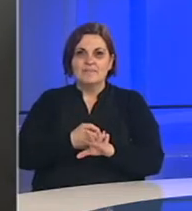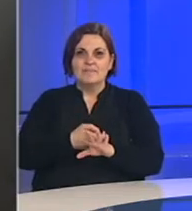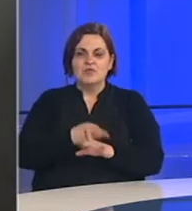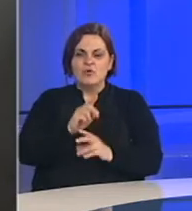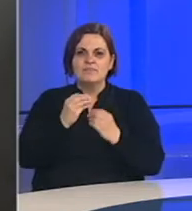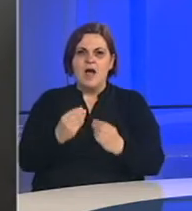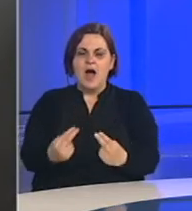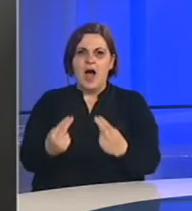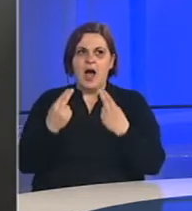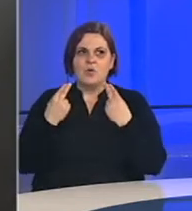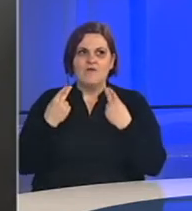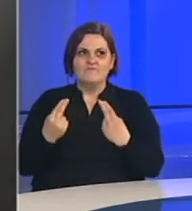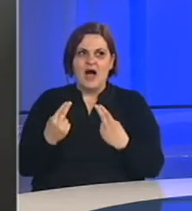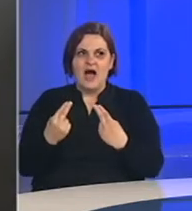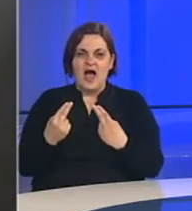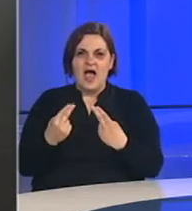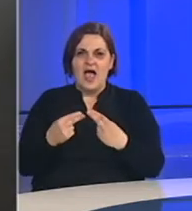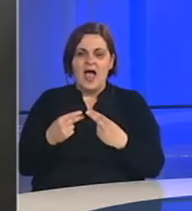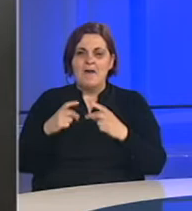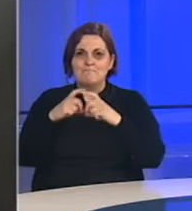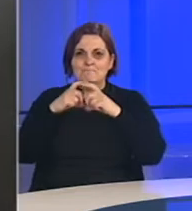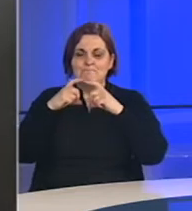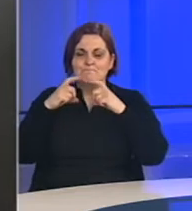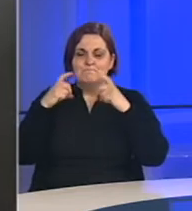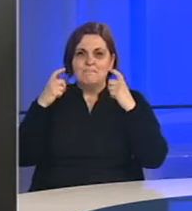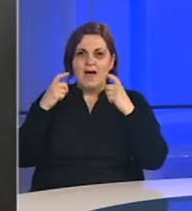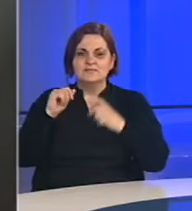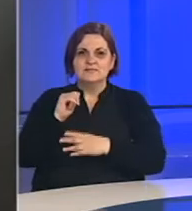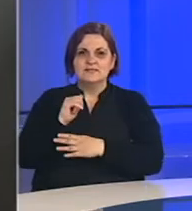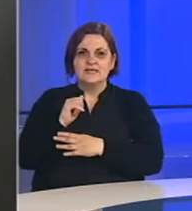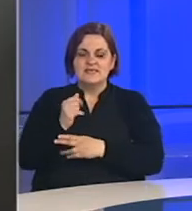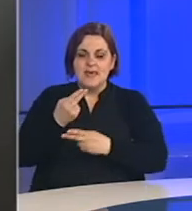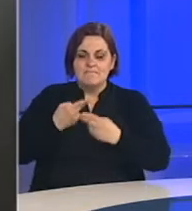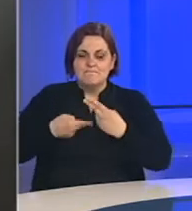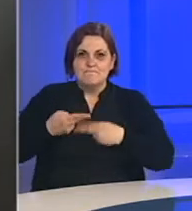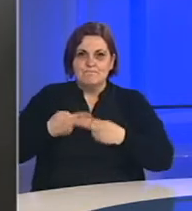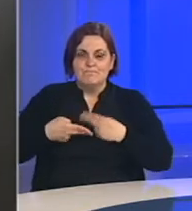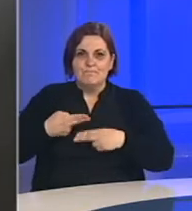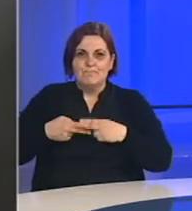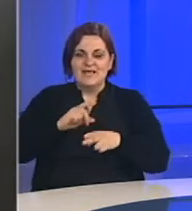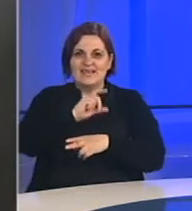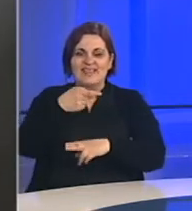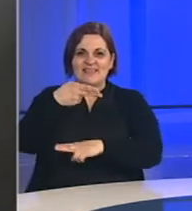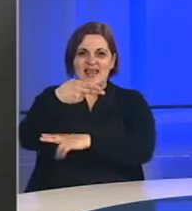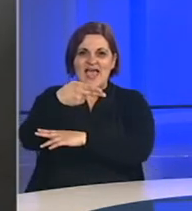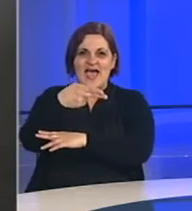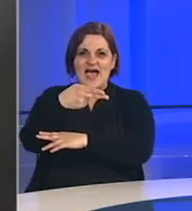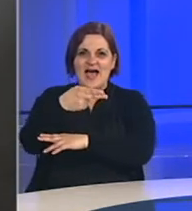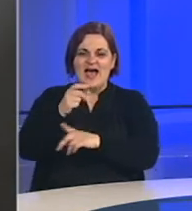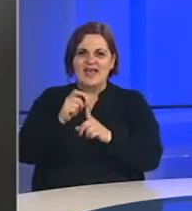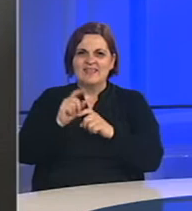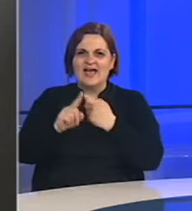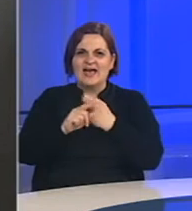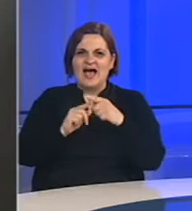važno. I maske je proizvode italijanska firma Decathlon.